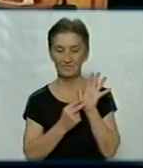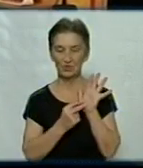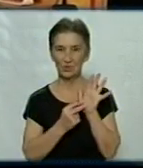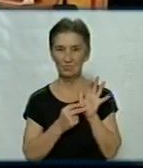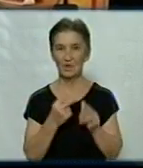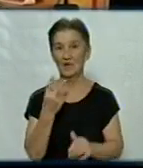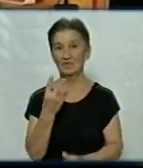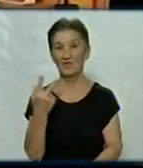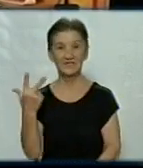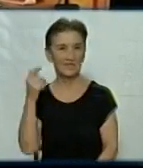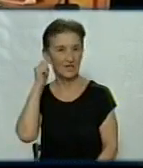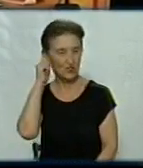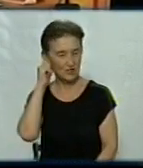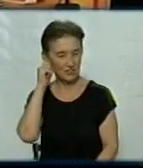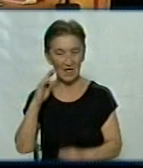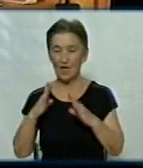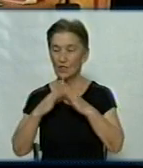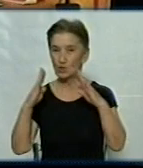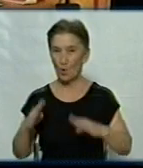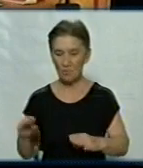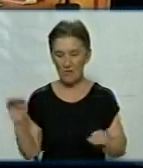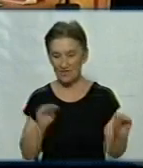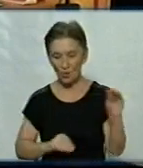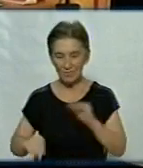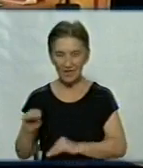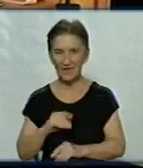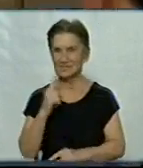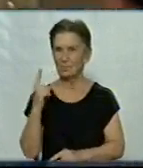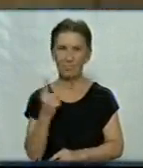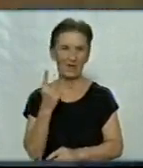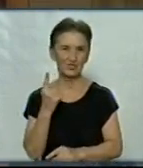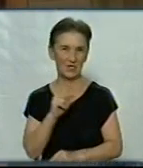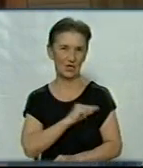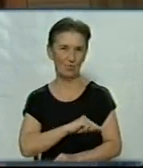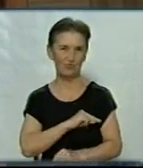23-річна Дар'я Гуртова вдома збирається на свій перший робочий день.